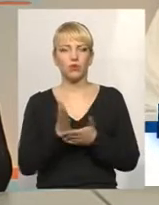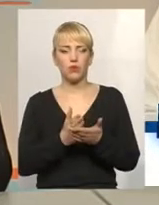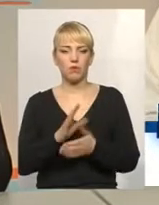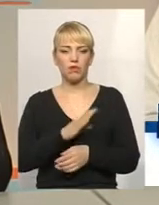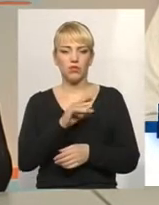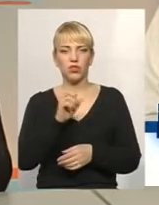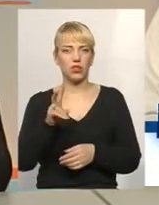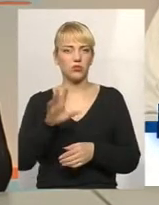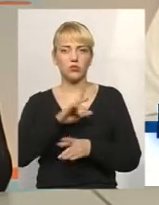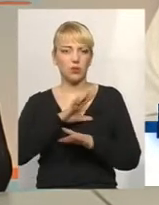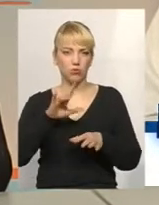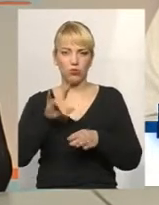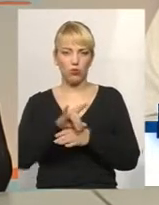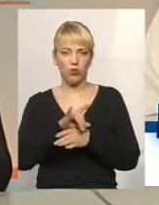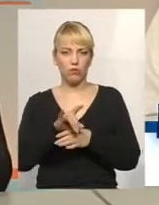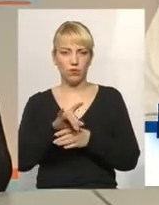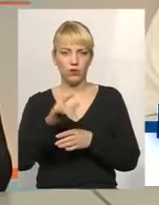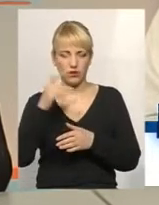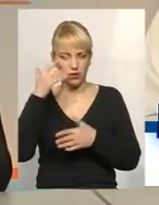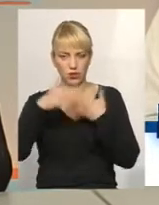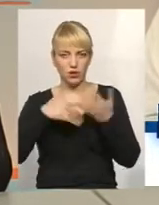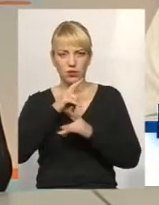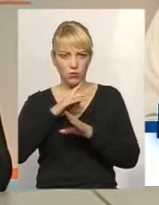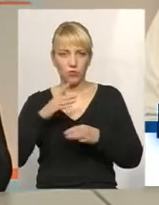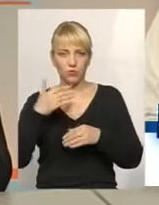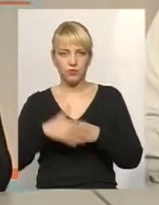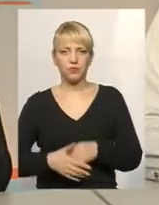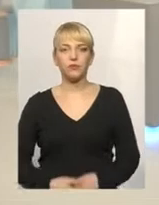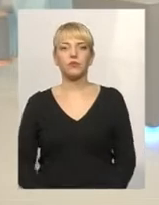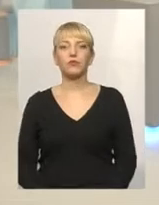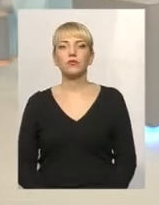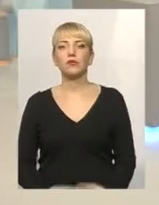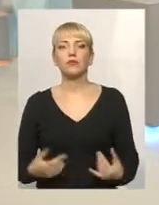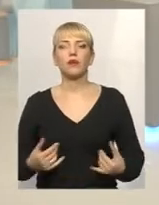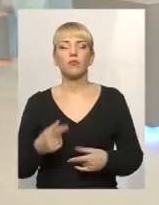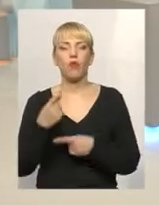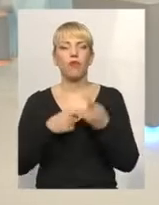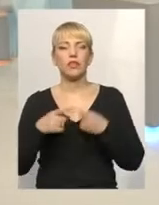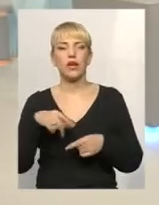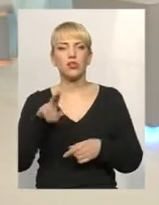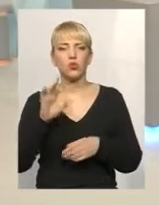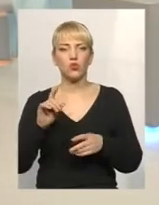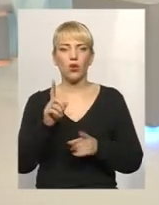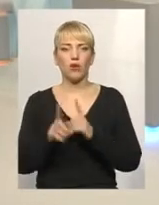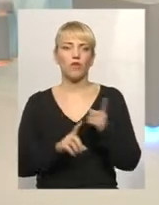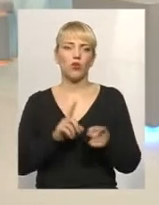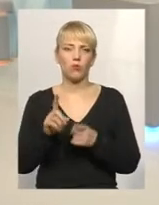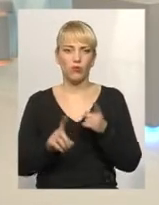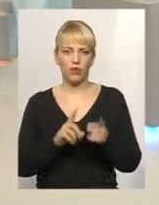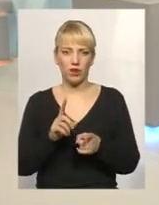не вводити в оману потім людей. Повертаючись до реформування, скажіть, будь ласка,